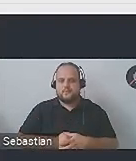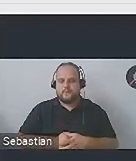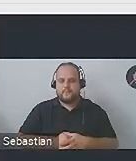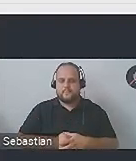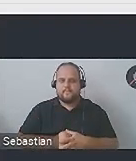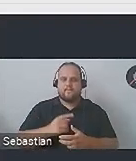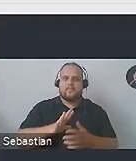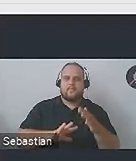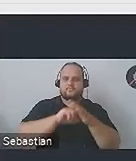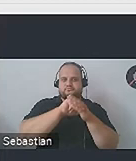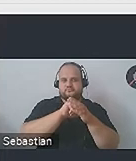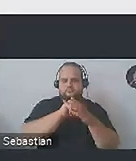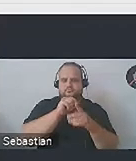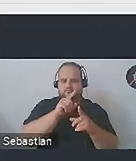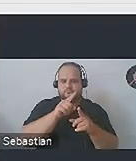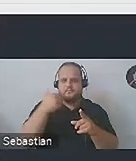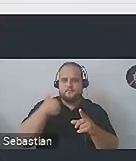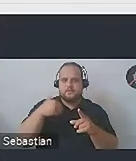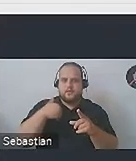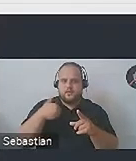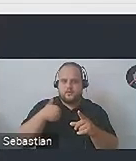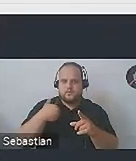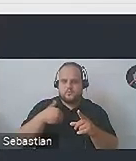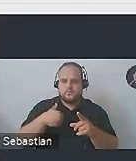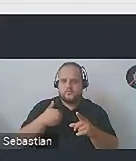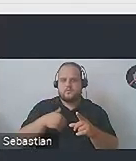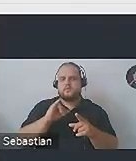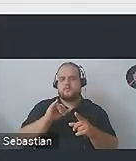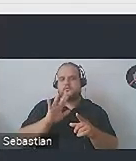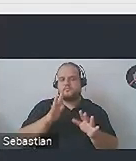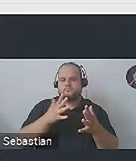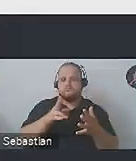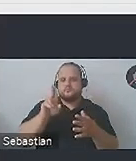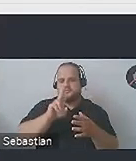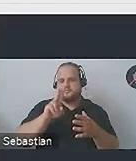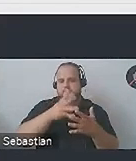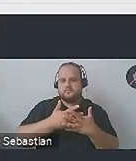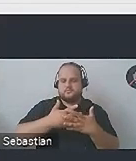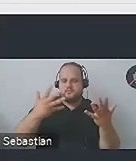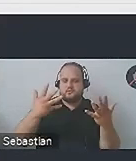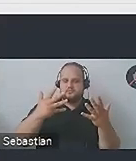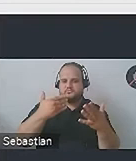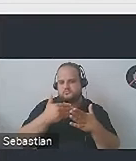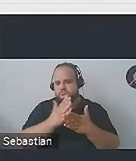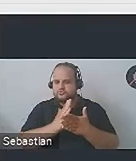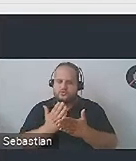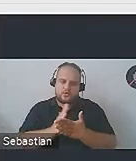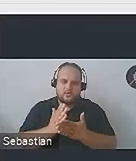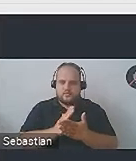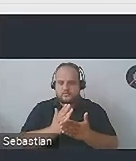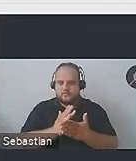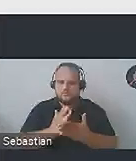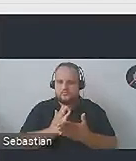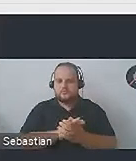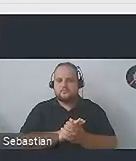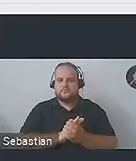mamy białe tło i mamy taki średnio jasny niebieski